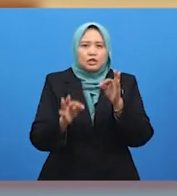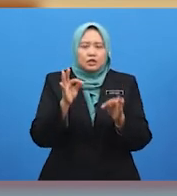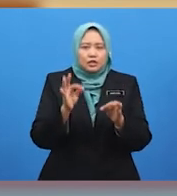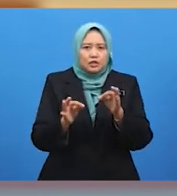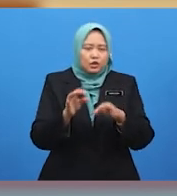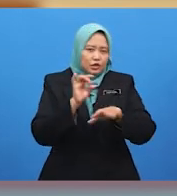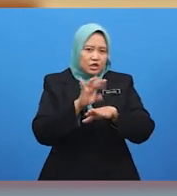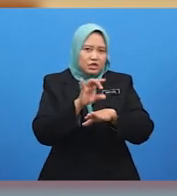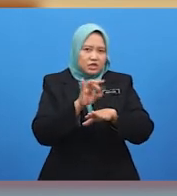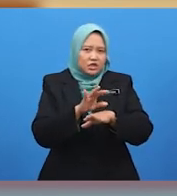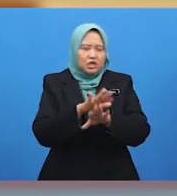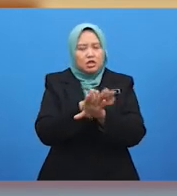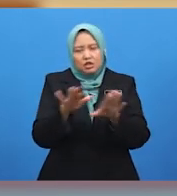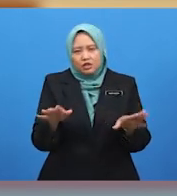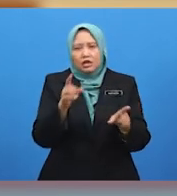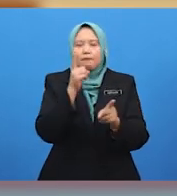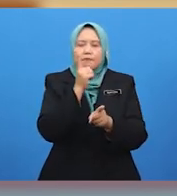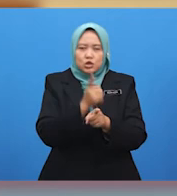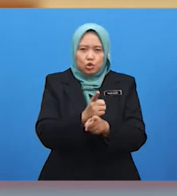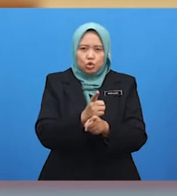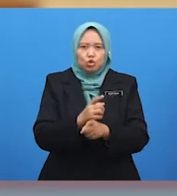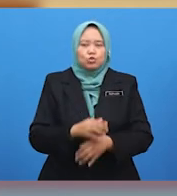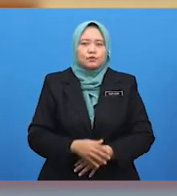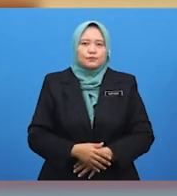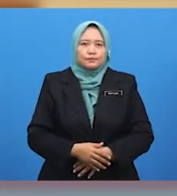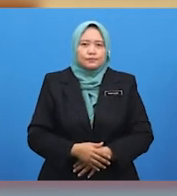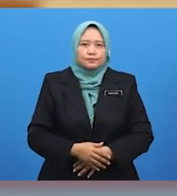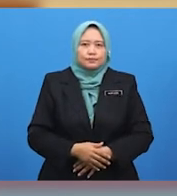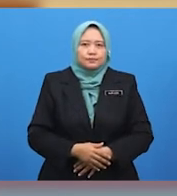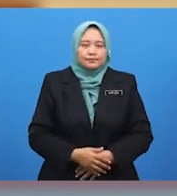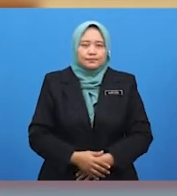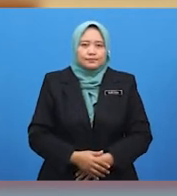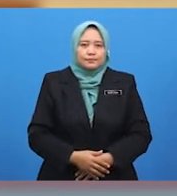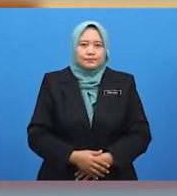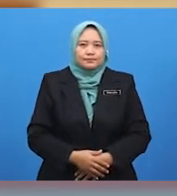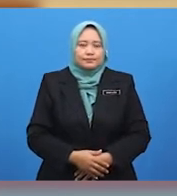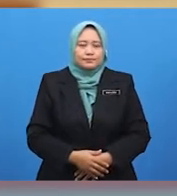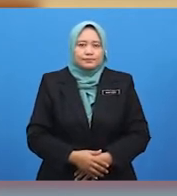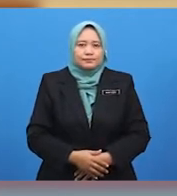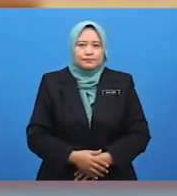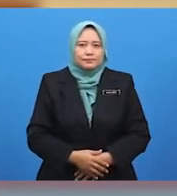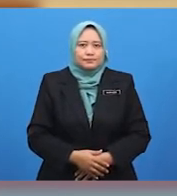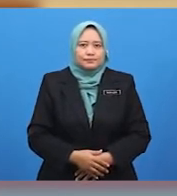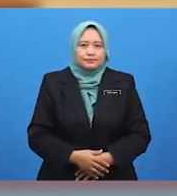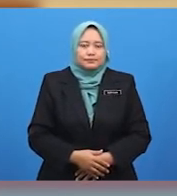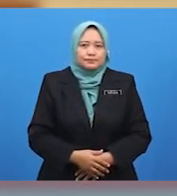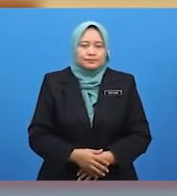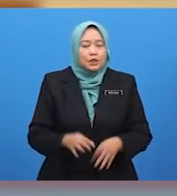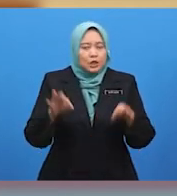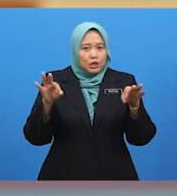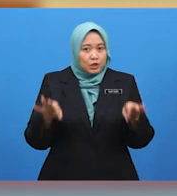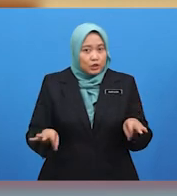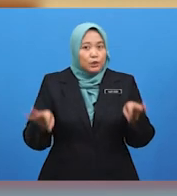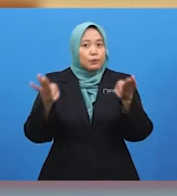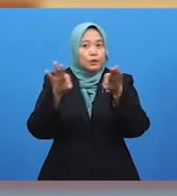tetap salah. Berani kerana benar. Baik, jom kita melihat apakah kepentingan Kamal bersikap